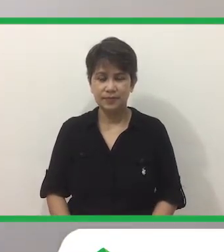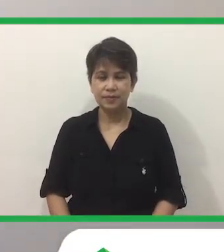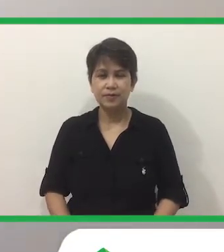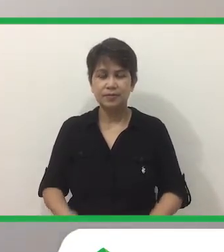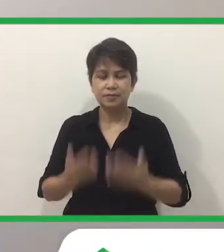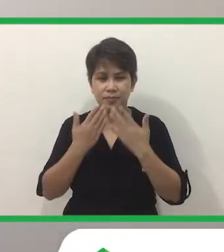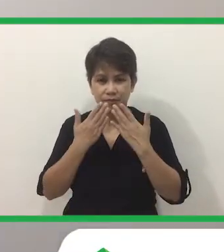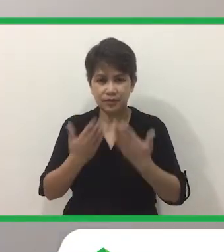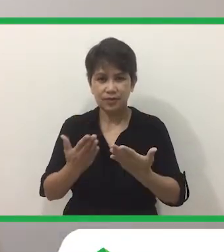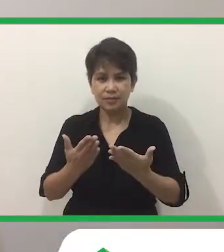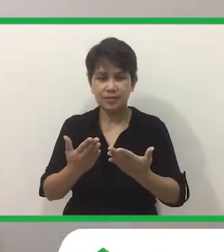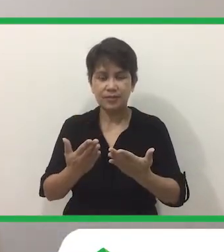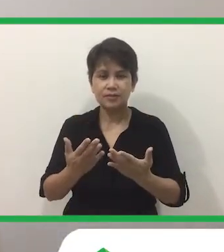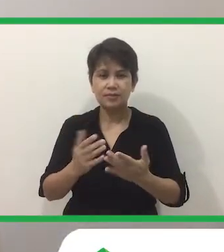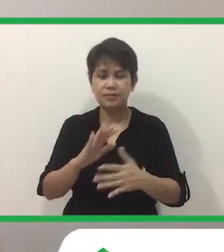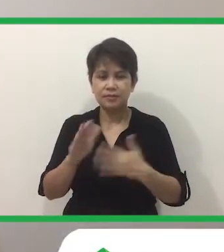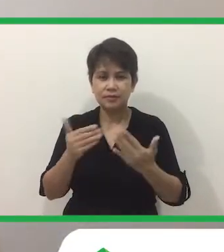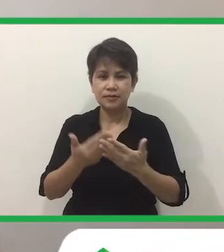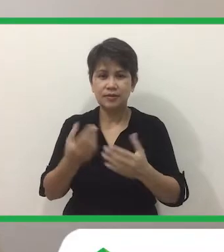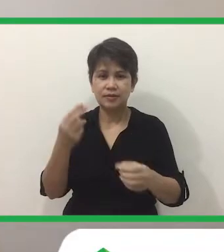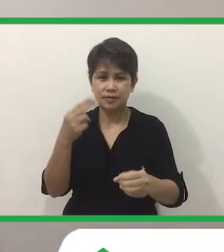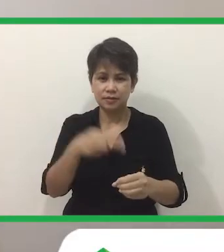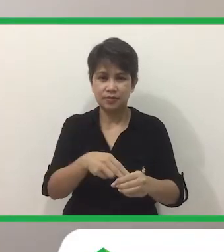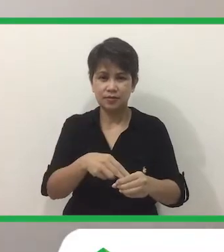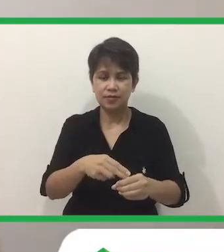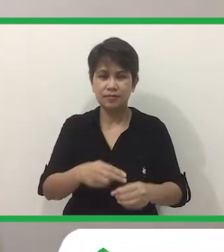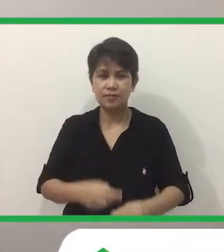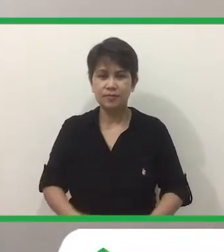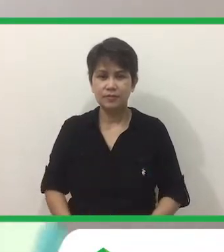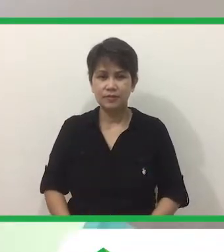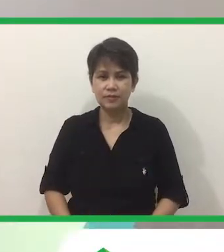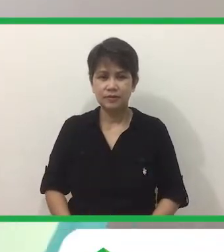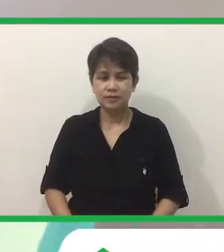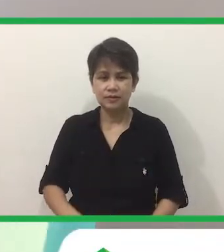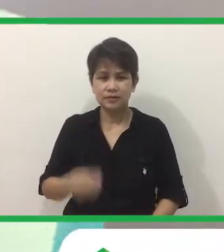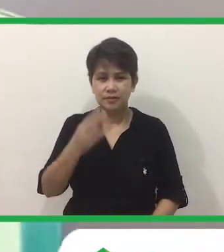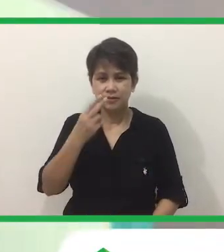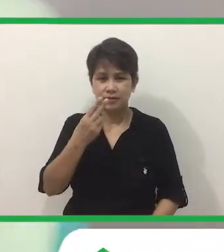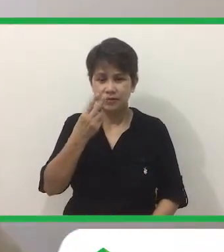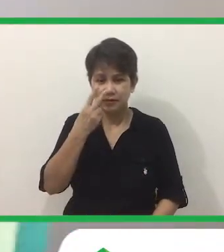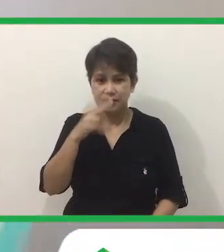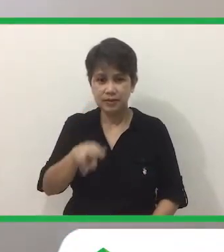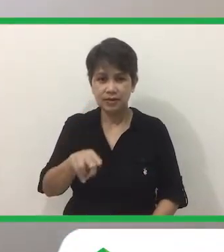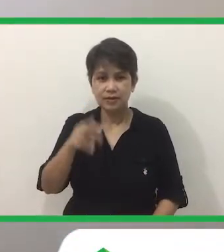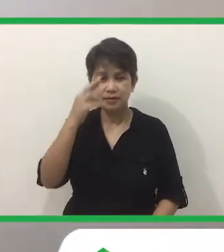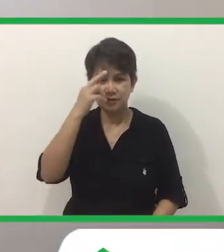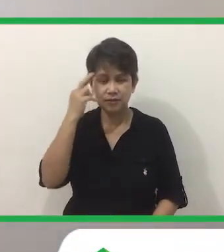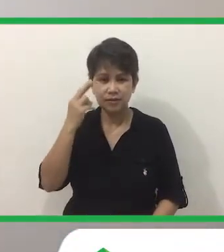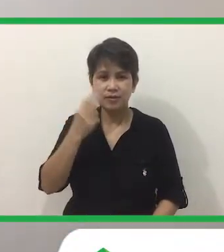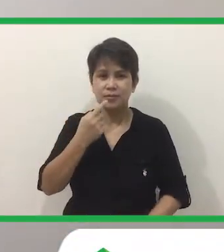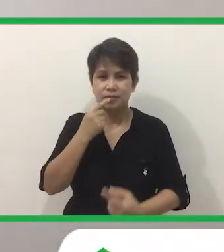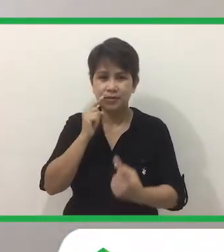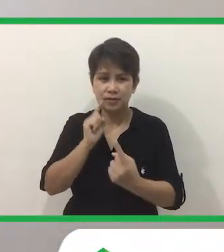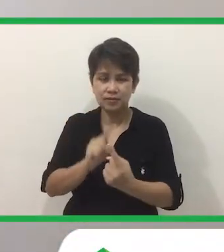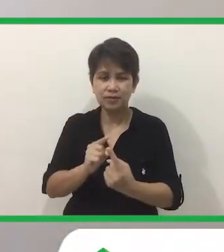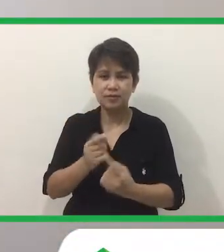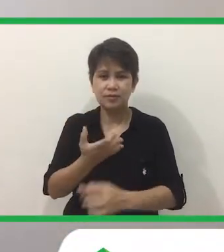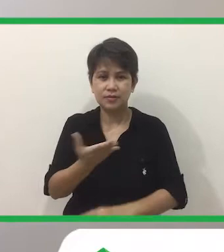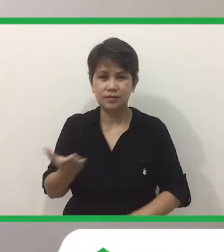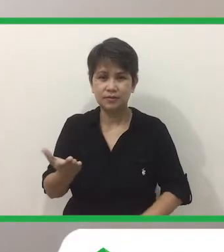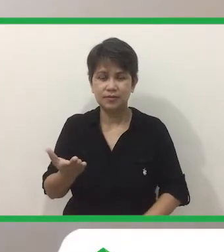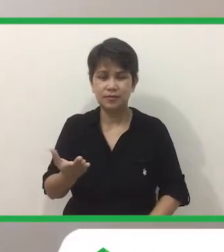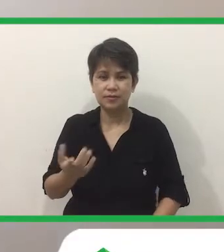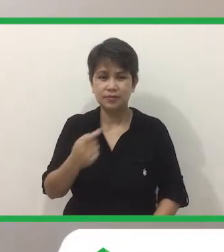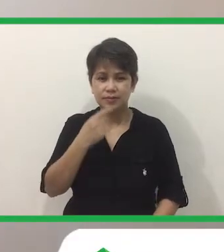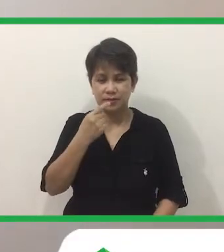Ayan. Maraming salamat sa mga nakilahok. At mame, at titignan ni Kuya Ray yung mga sagot ninyo. Pero, sabihin ko muna yung